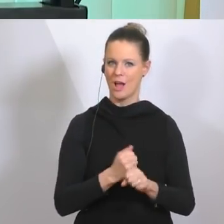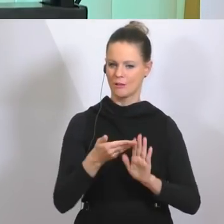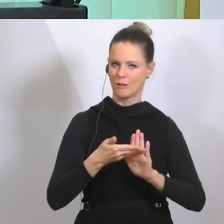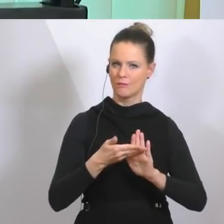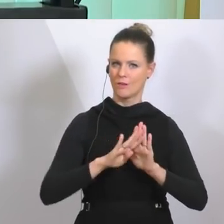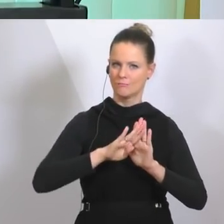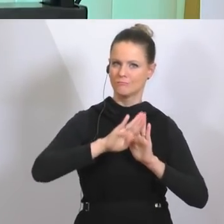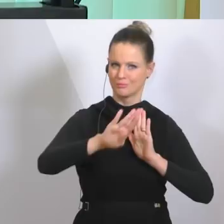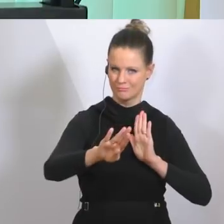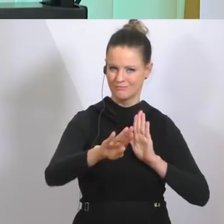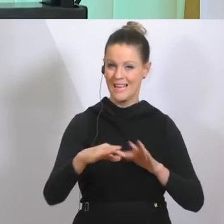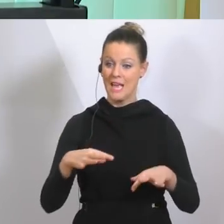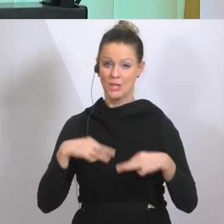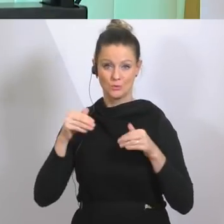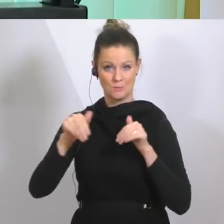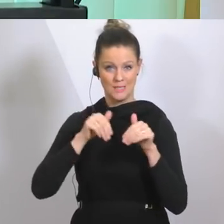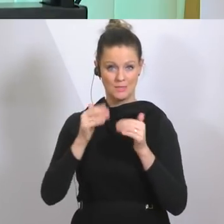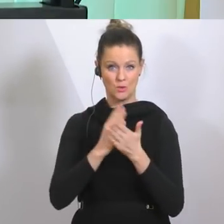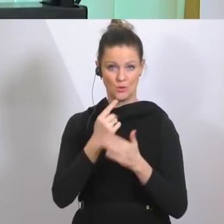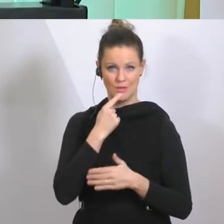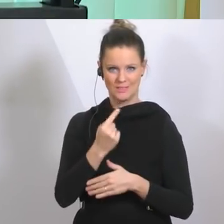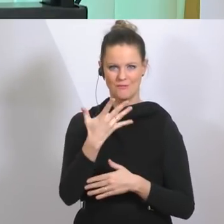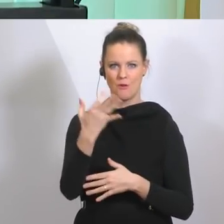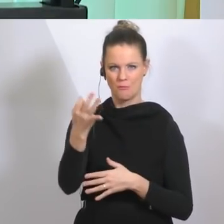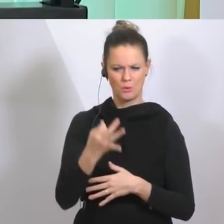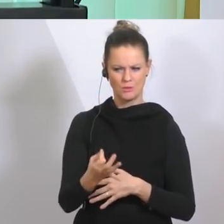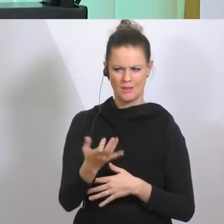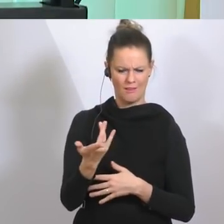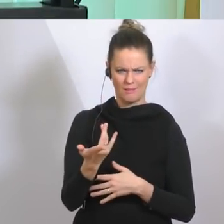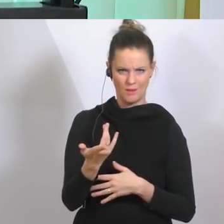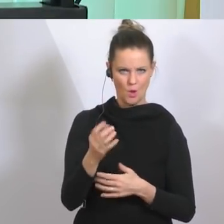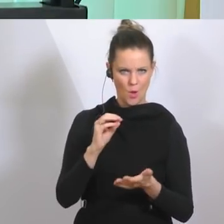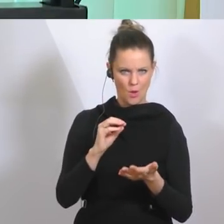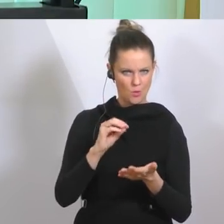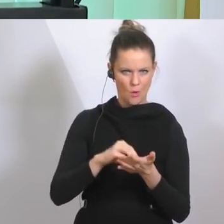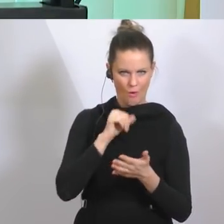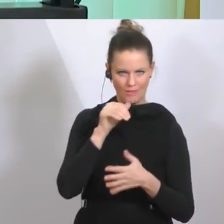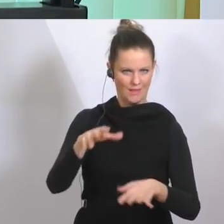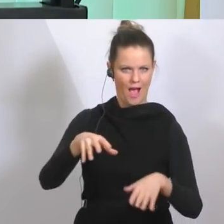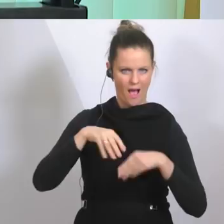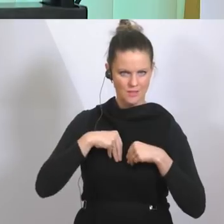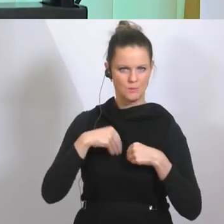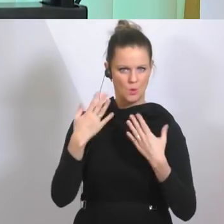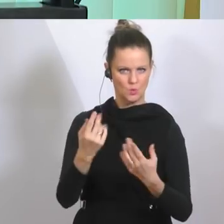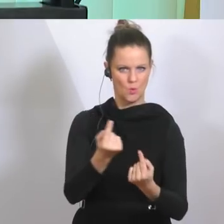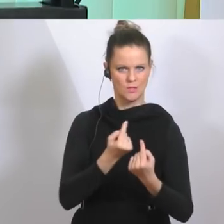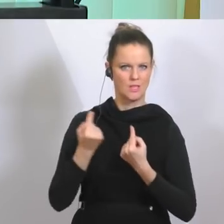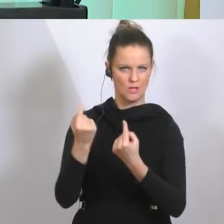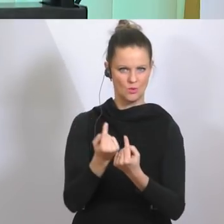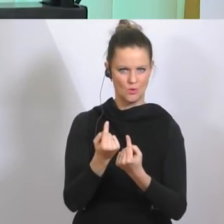genau um die fünf Prozent, von denen auch der Gesundheitsminister gesprochen hat, bei denen die Botschaft noch nicht angekommen ist, dass man